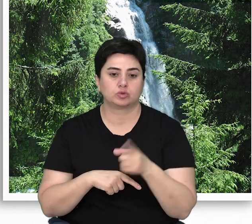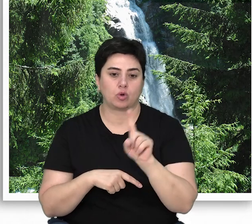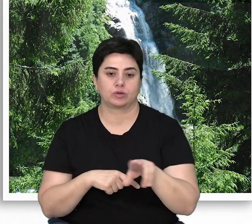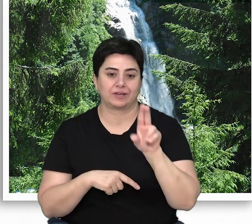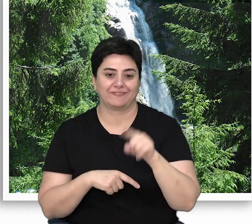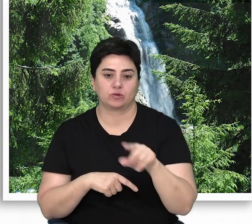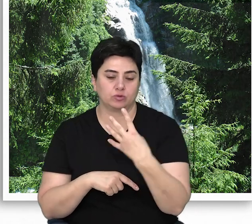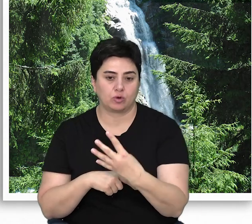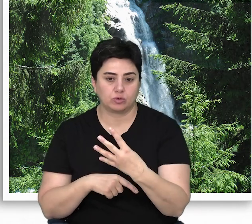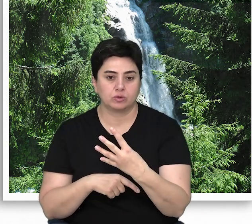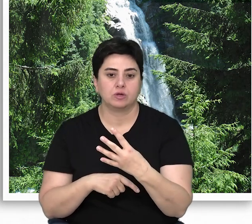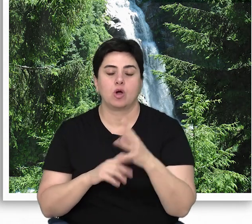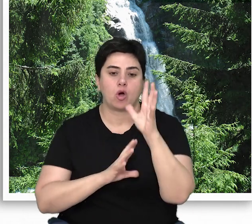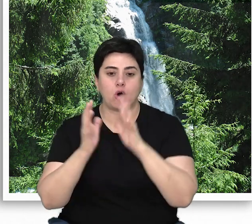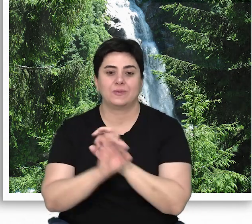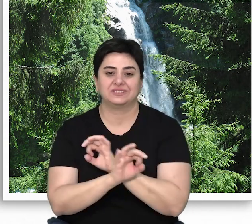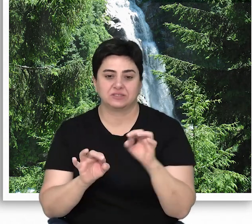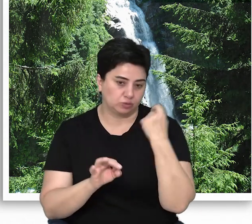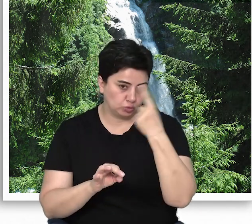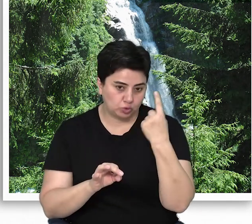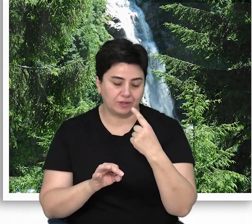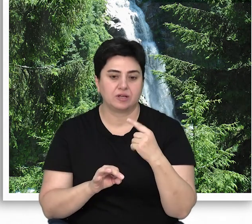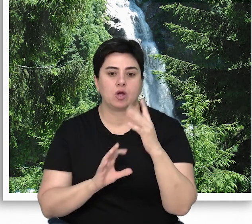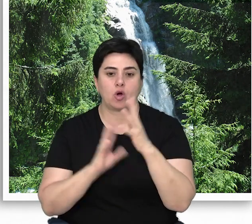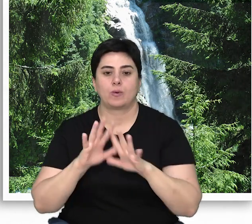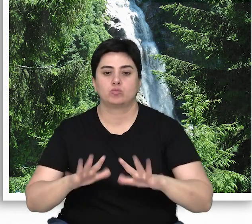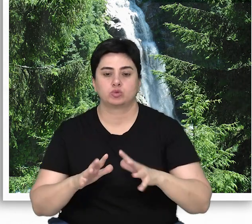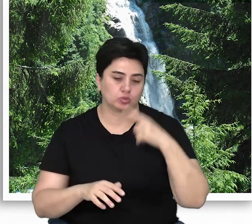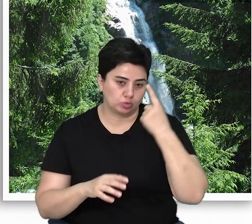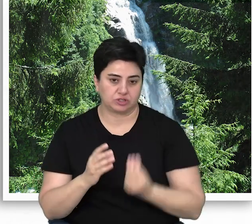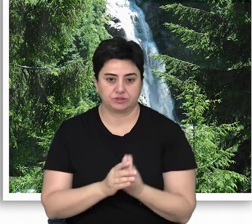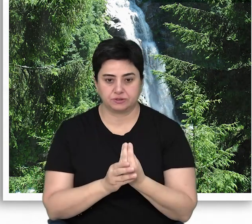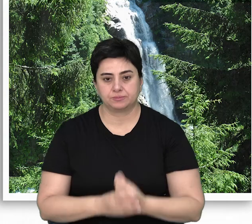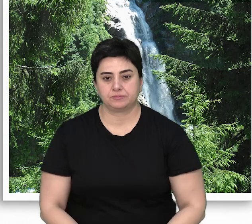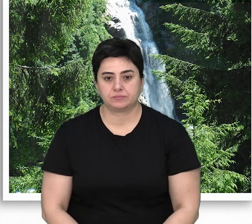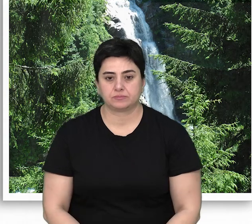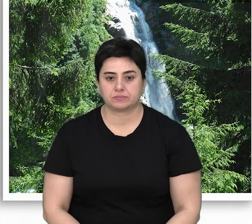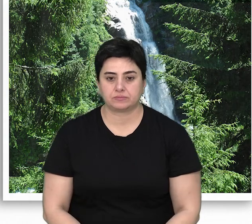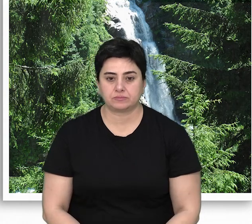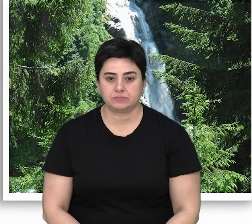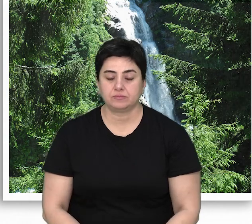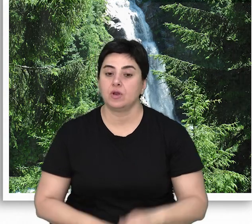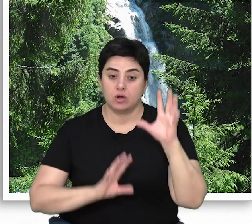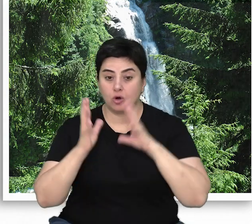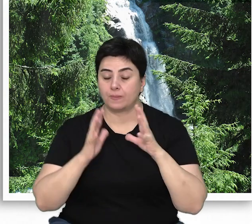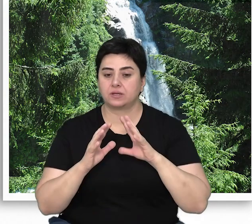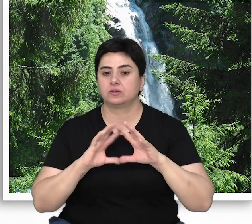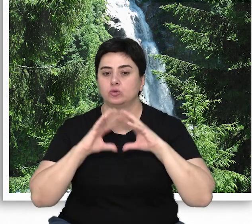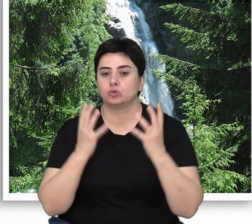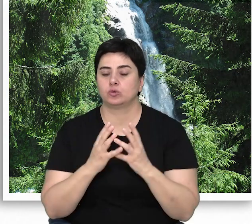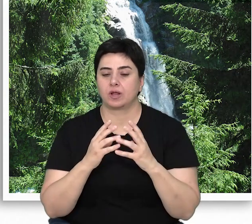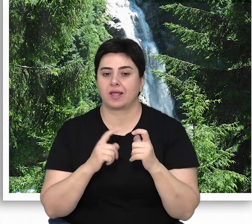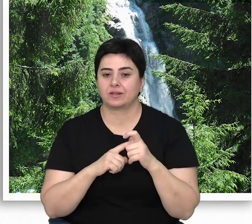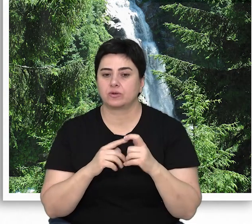yüzde 17,4'ü ise ormansızlaşmadan ve ormanların bozulmasından kaynaklanıyor. Ormanlar